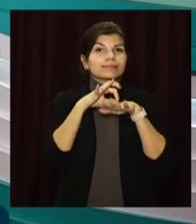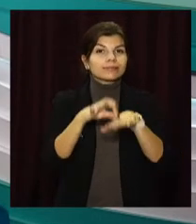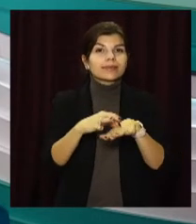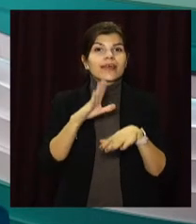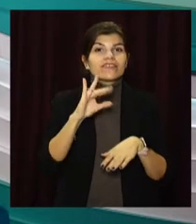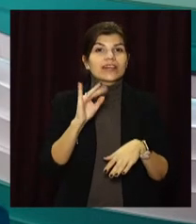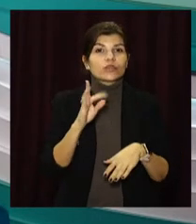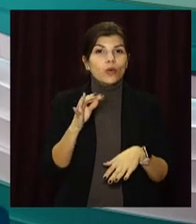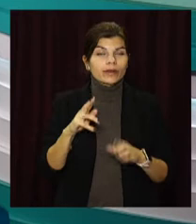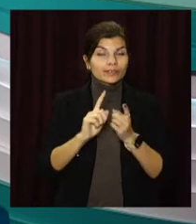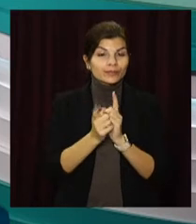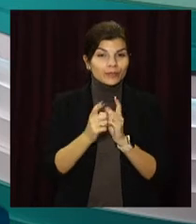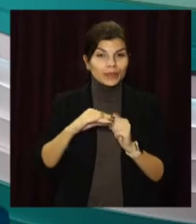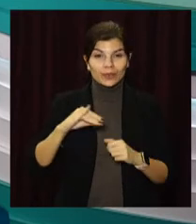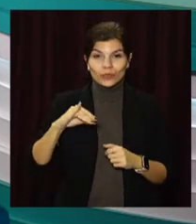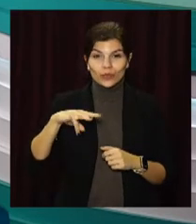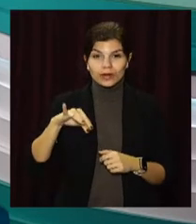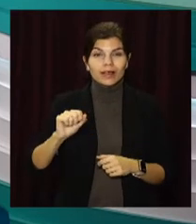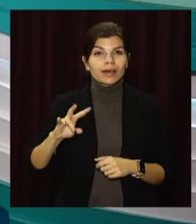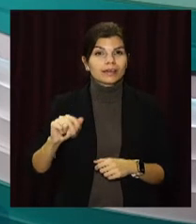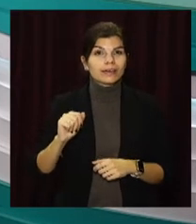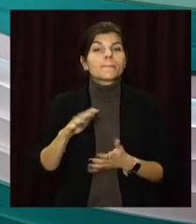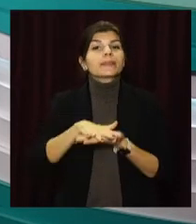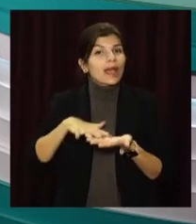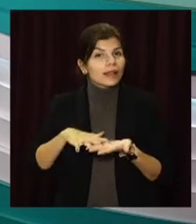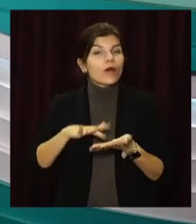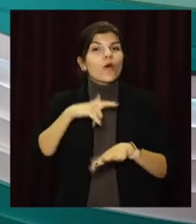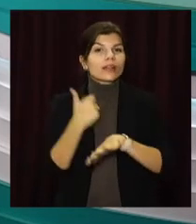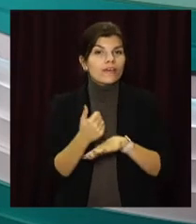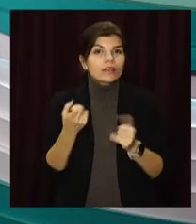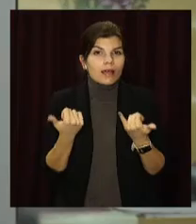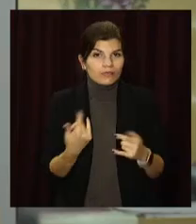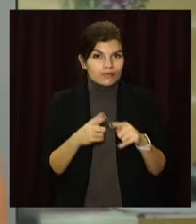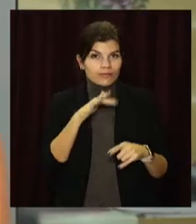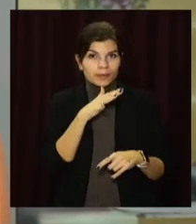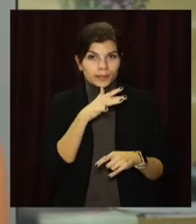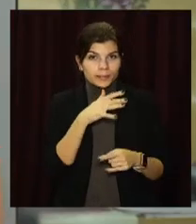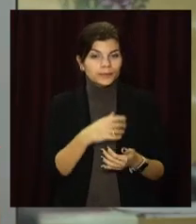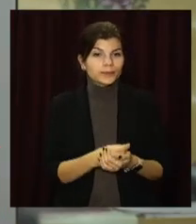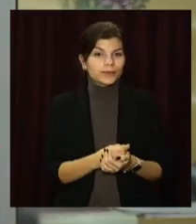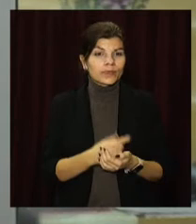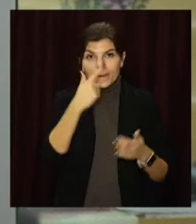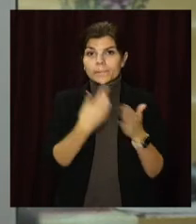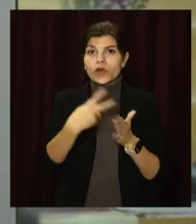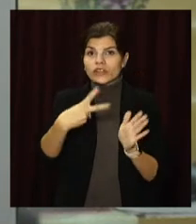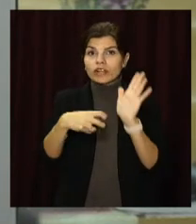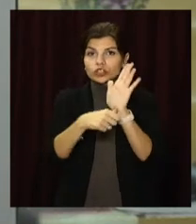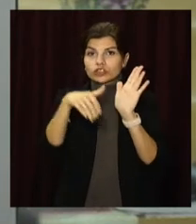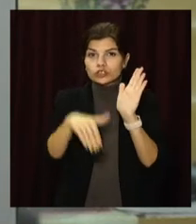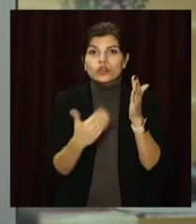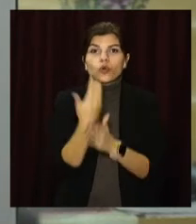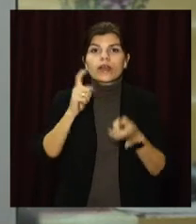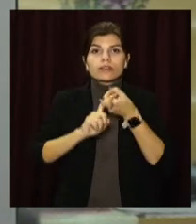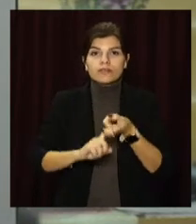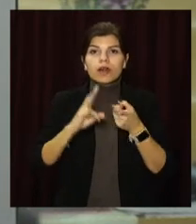Вахрушина та сурдоперекладачка Юліана Пуговкіна. Далі про головне на цю годину. Понад 26 тисяч нових